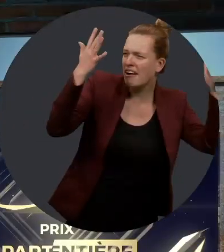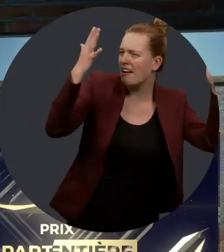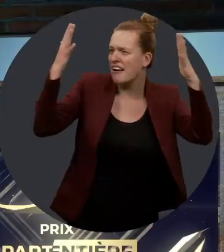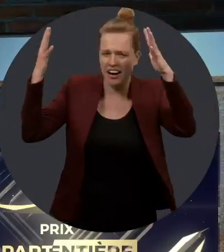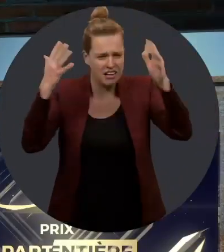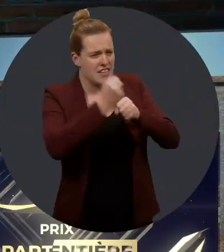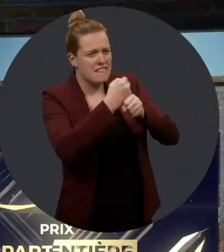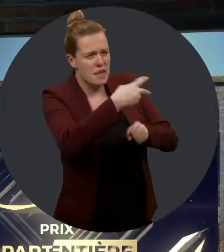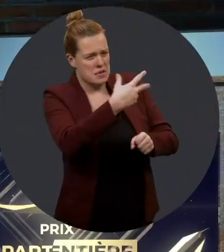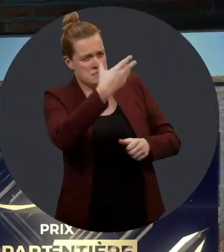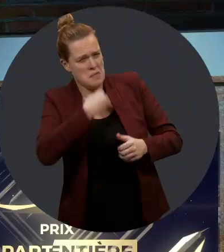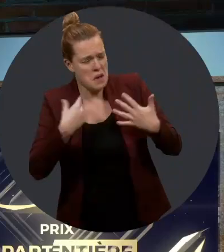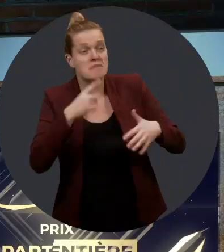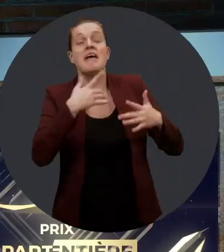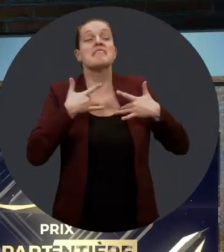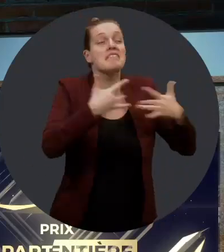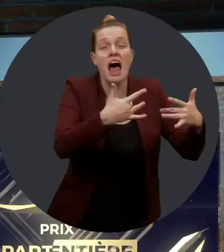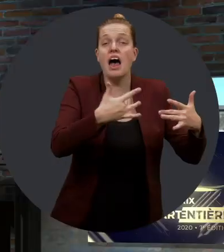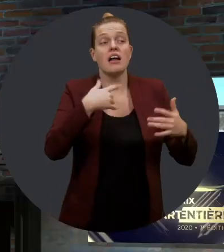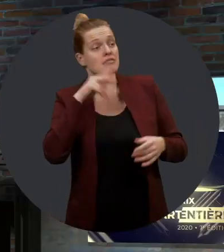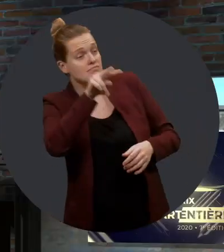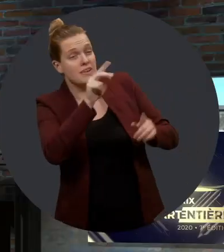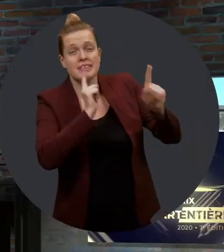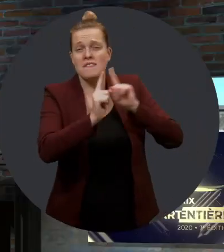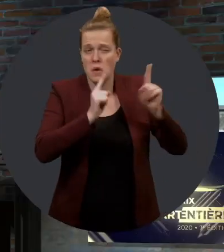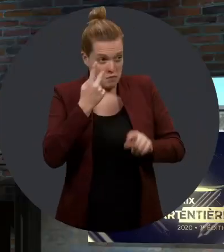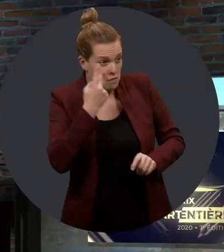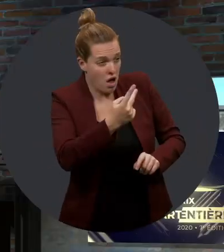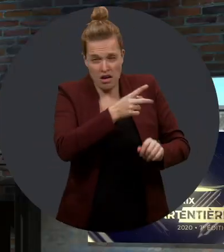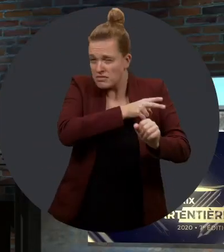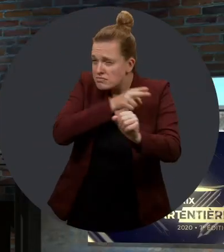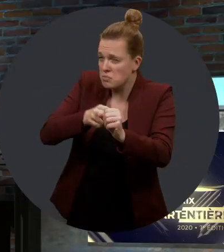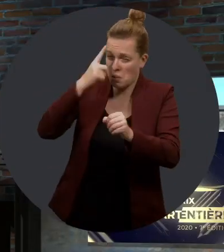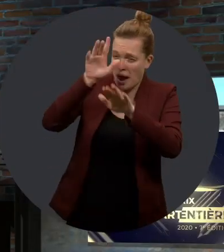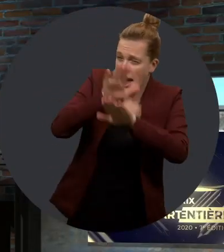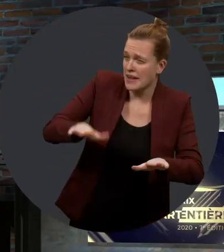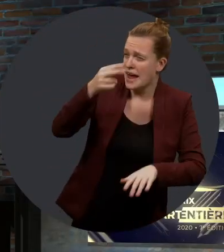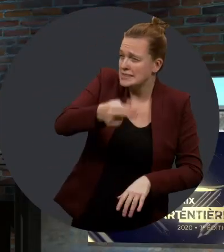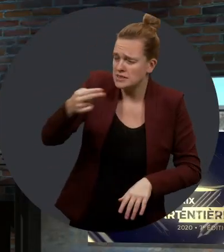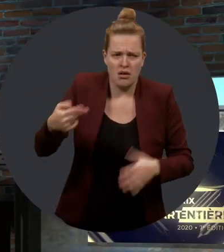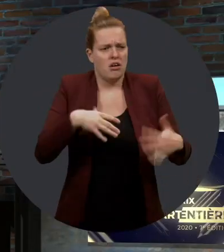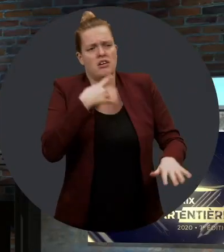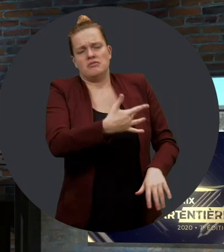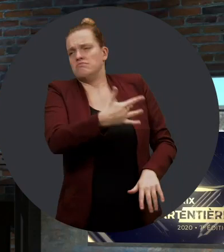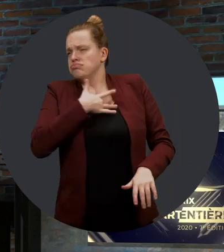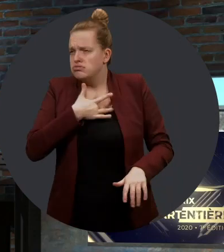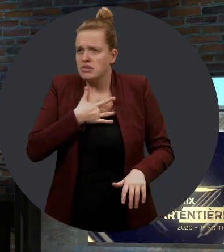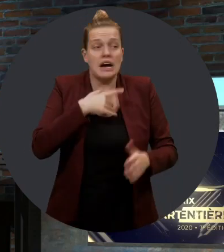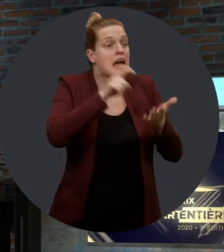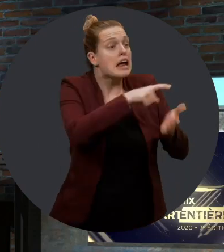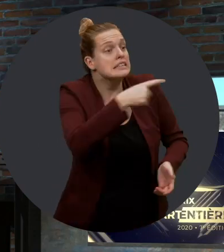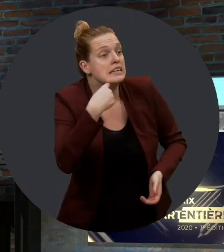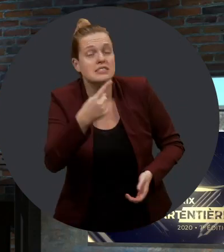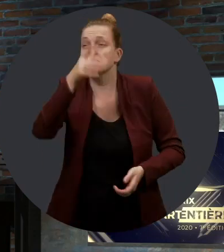Quelle belle carrière! Et j'avoue que pendant l'entrevue, le bout où il est question de l'implication des enfants handicapés, c'est touchant. Mais quand